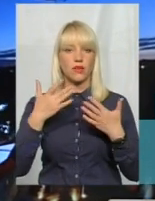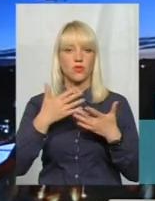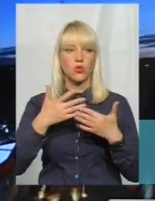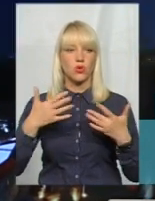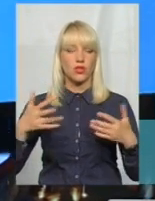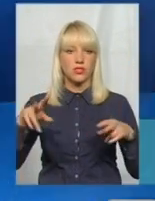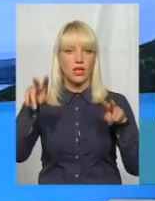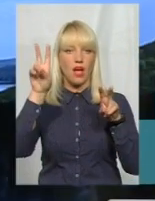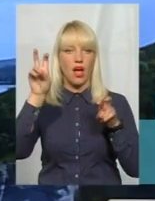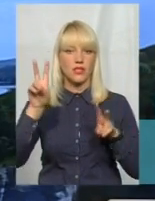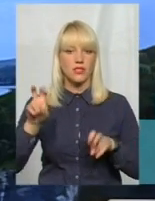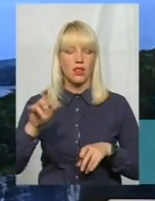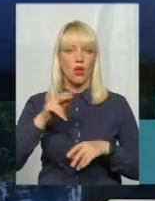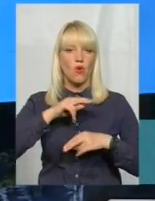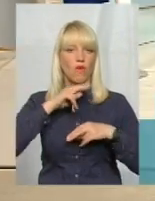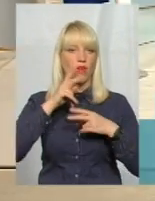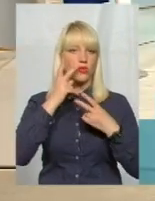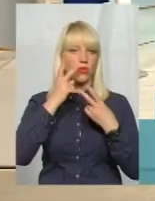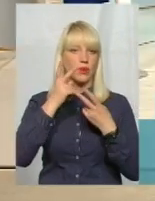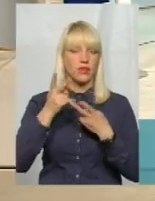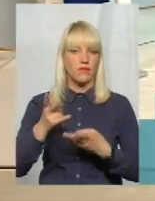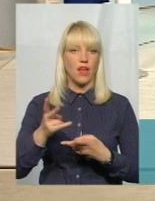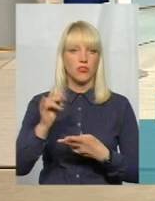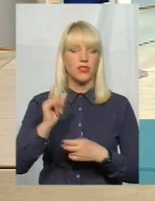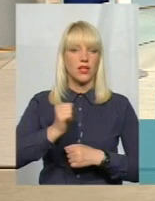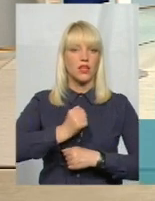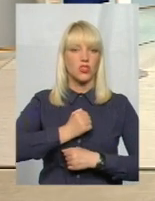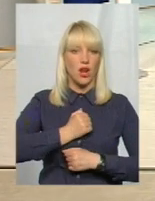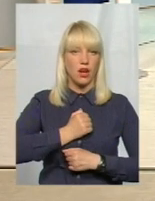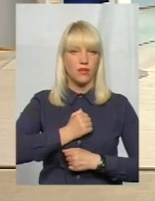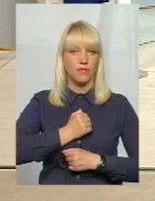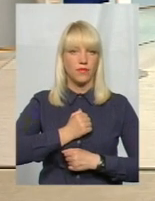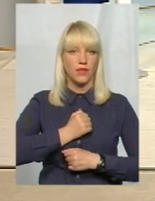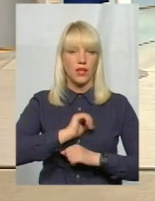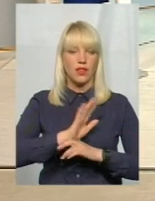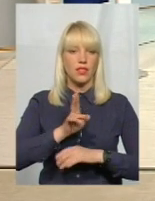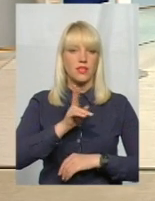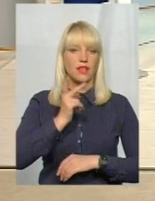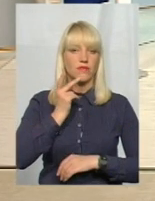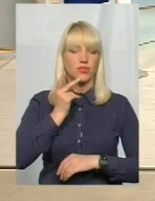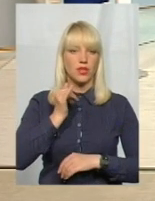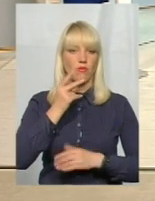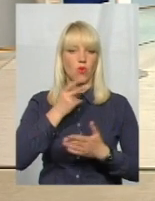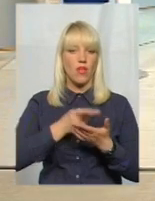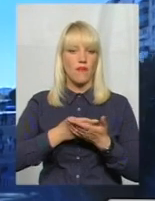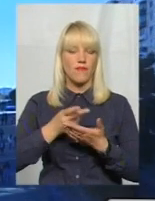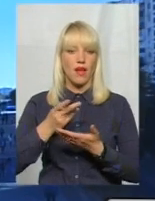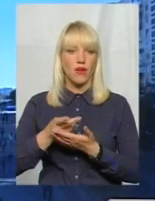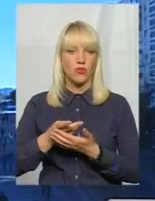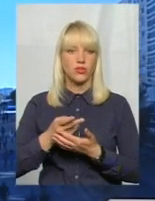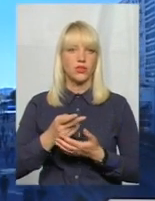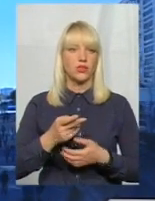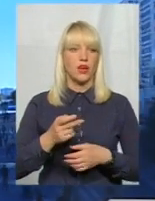гасел, уважно придивляються і, на жаль, не завжди проявляють, а може і на